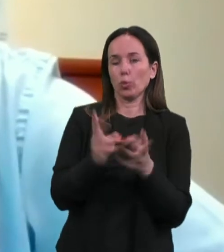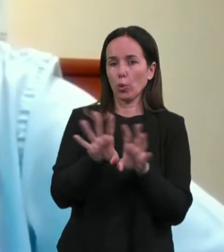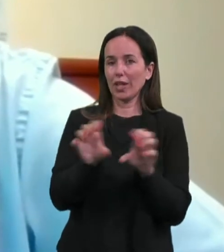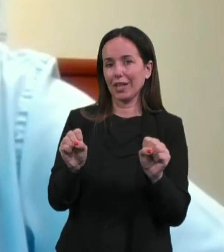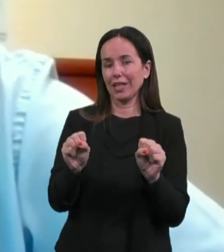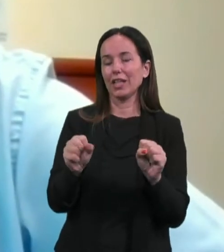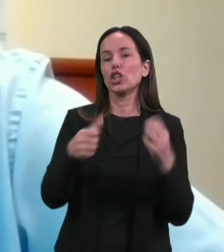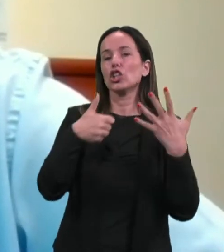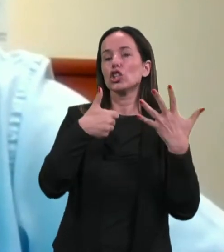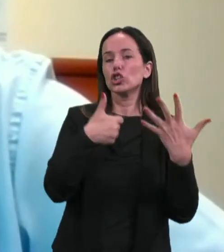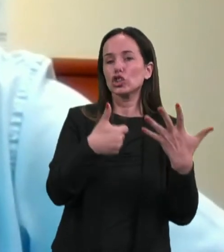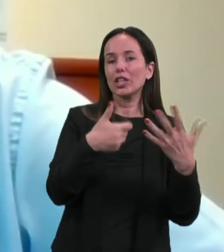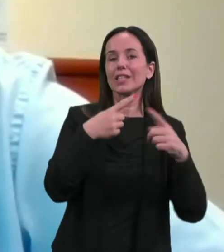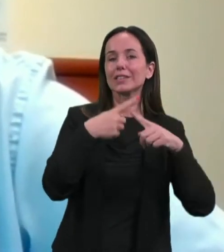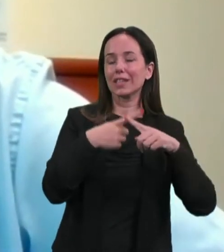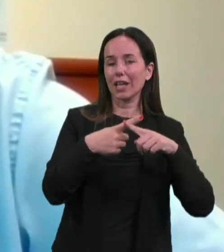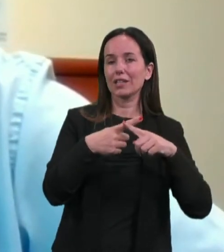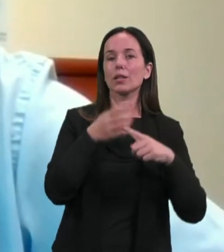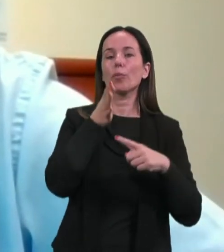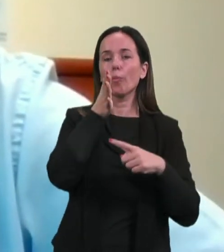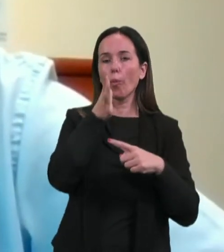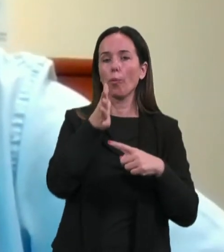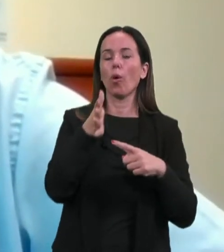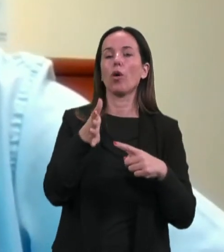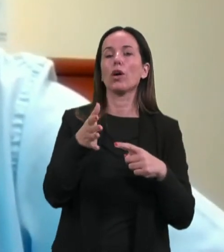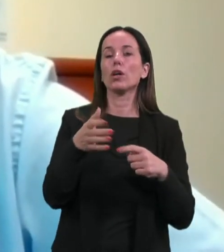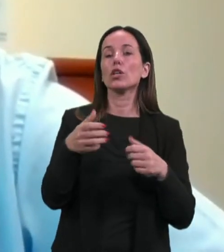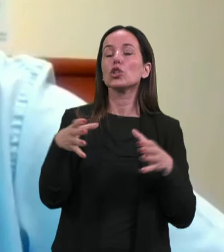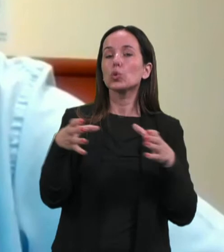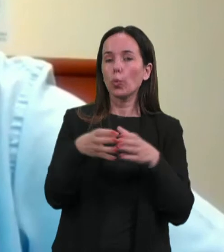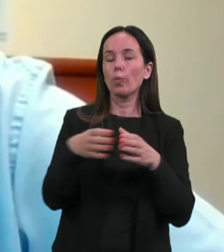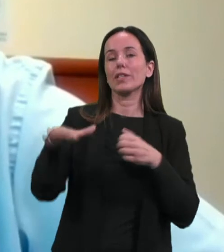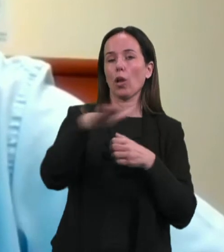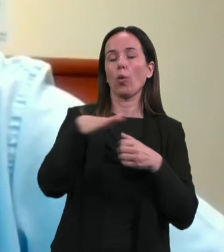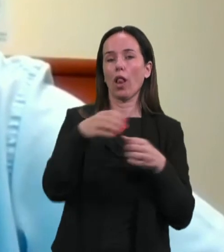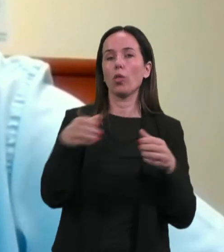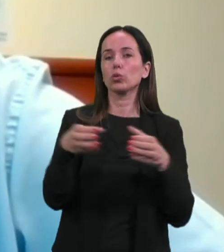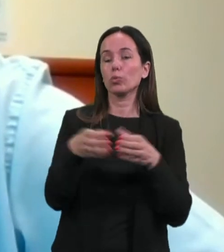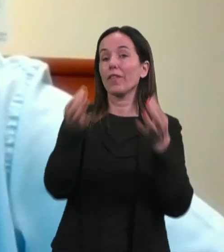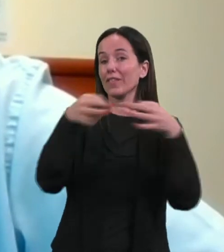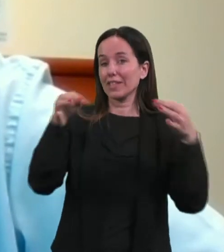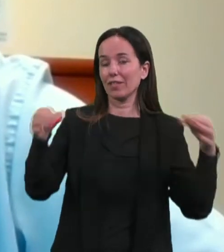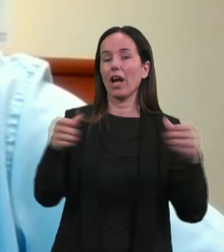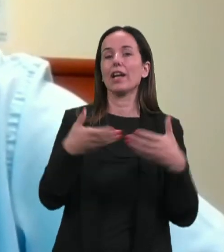to se pravi šestkrat se bomo posložili lokalne skupnosti in festivalne dvorane.